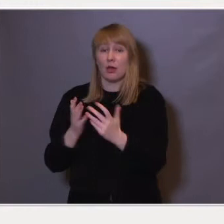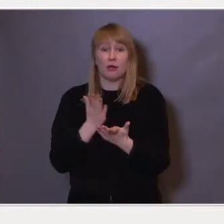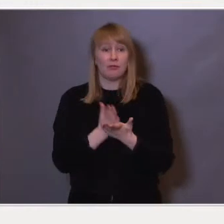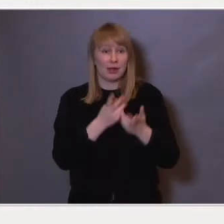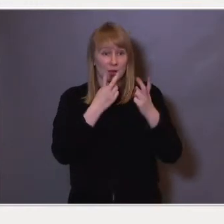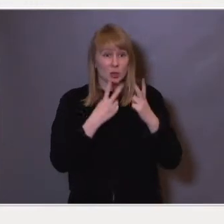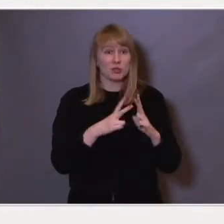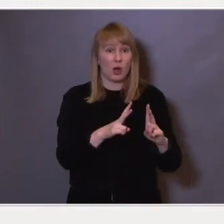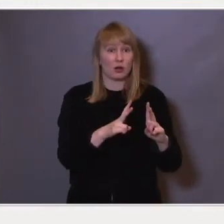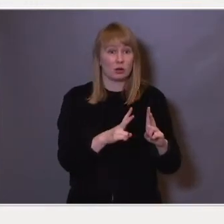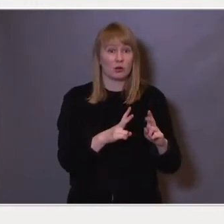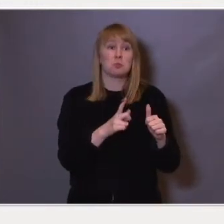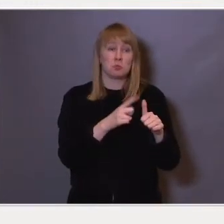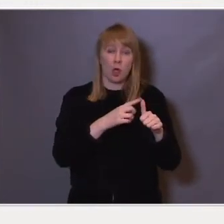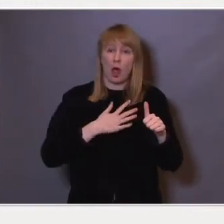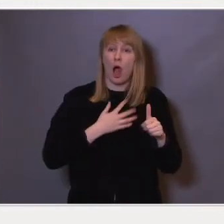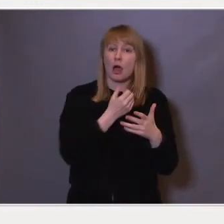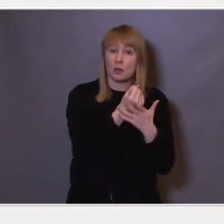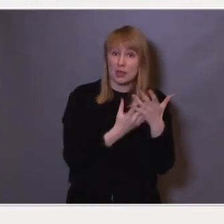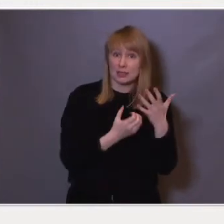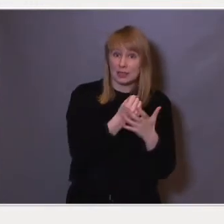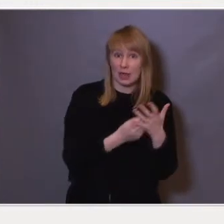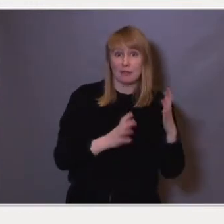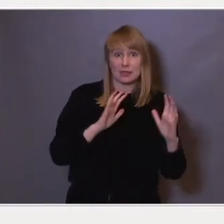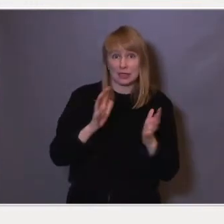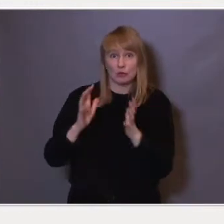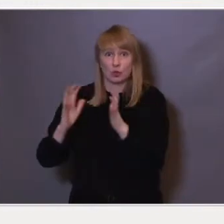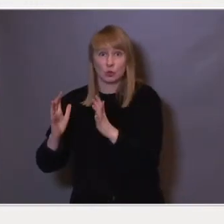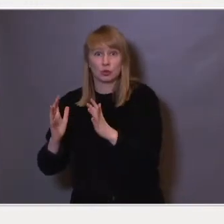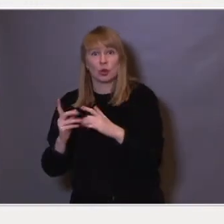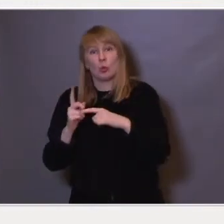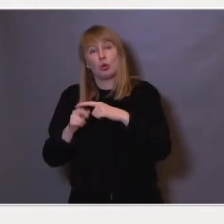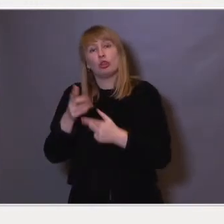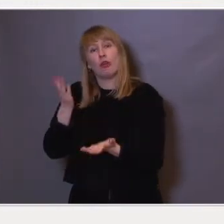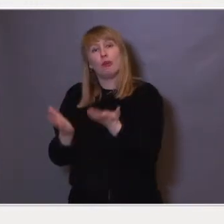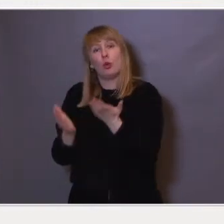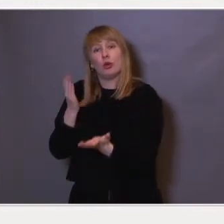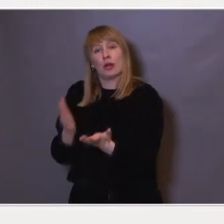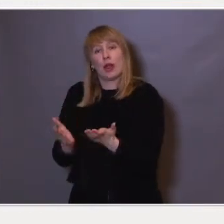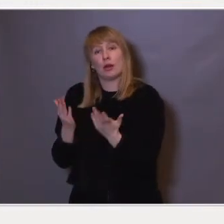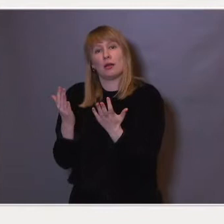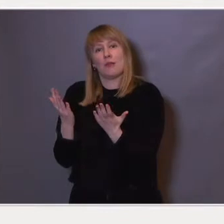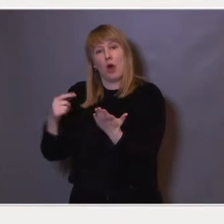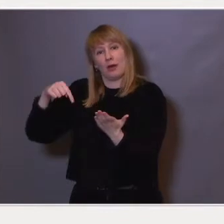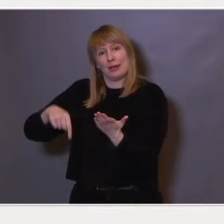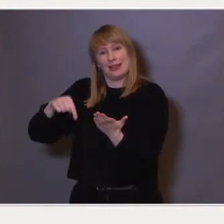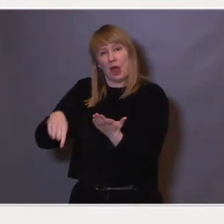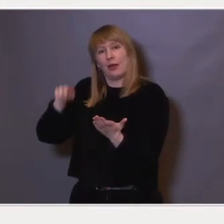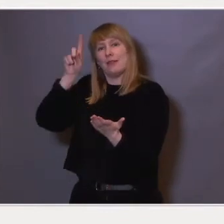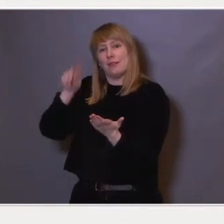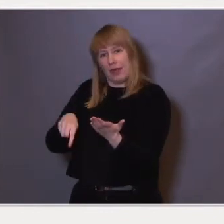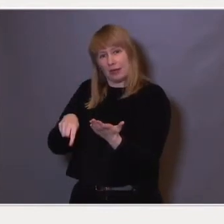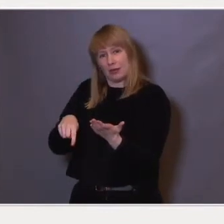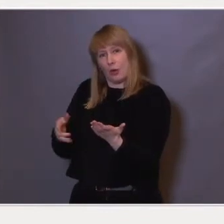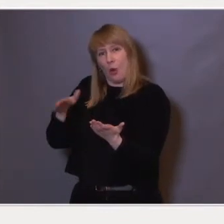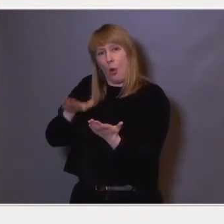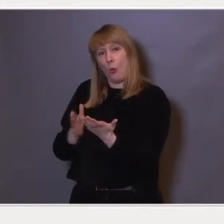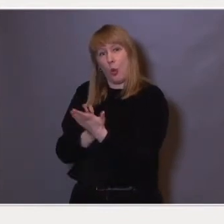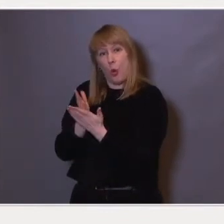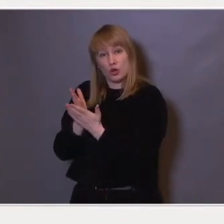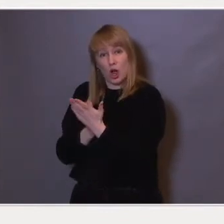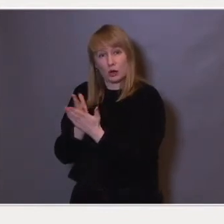på ved å beskrive situasjonen, og vurdere det man per i dag vet om